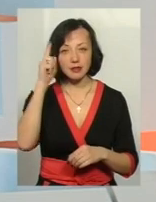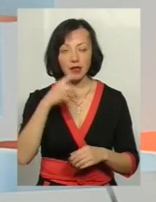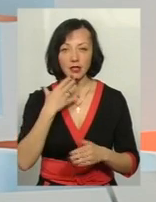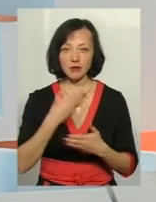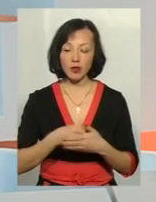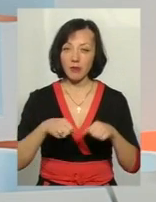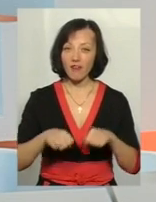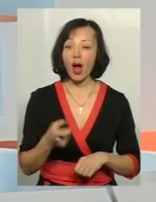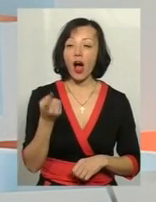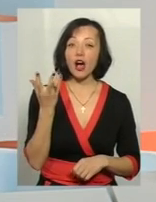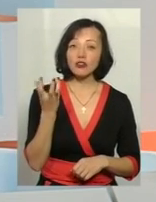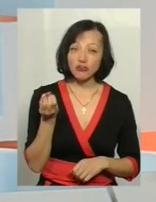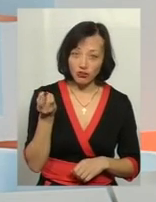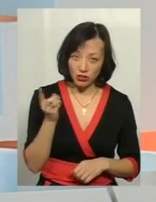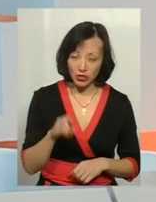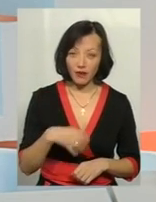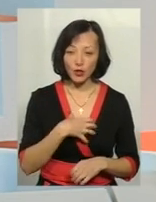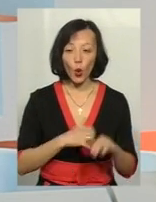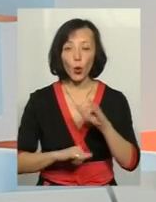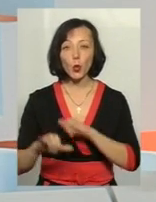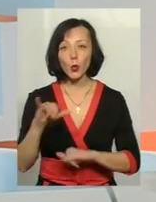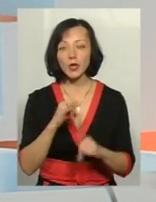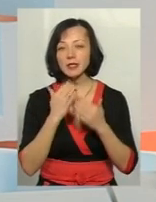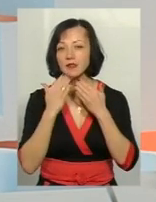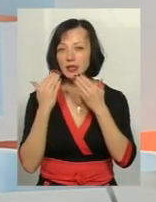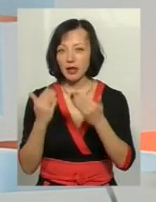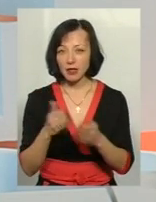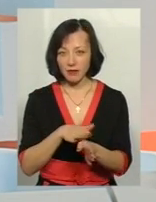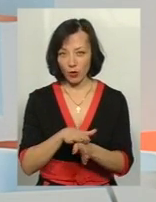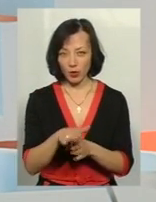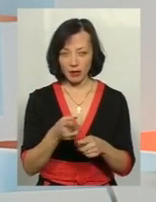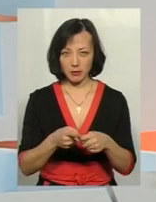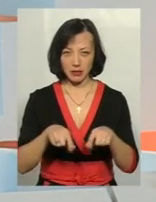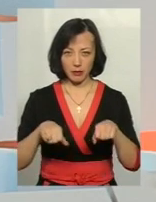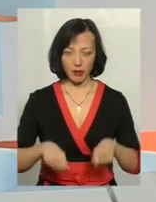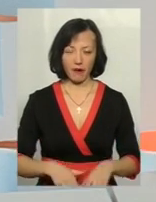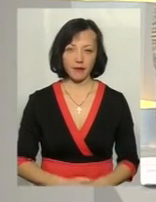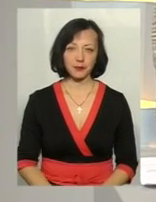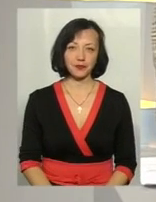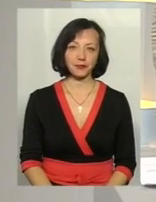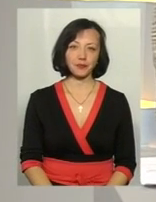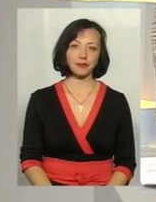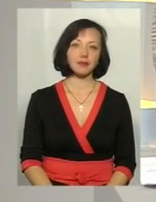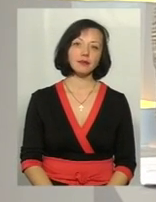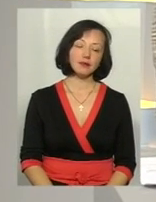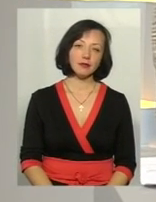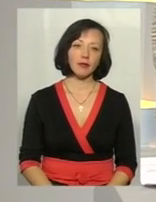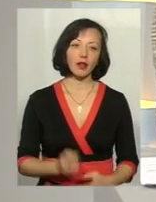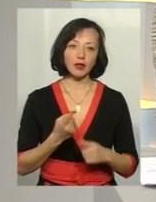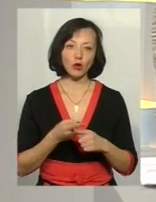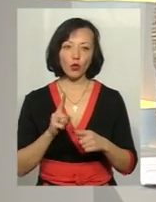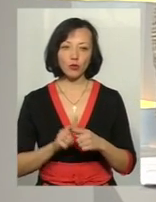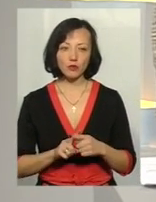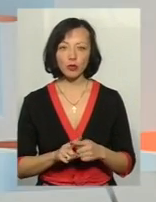А ще важливо, коли вона знає, куди звертатися за реалізацією цих прав. Тому в цьому